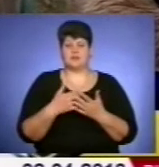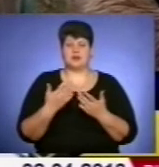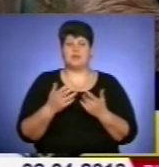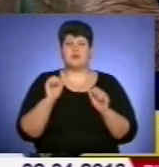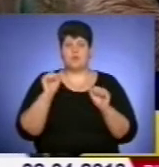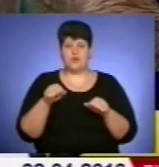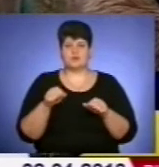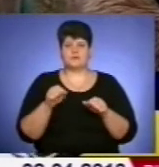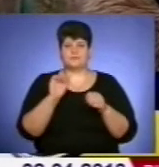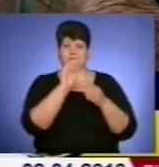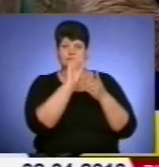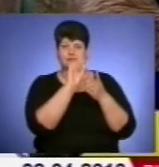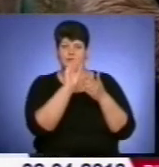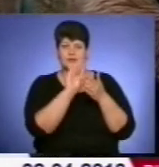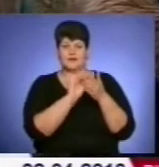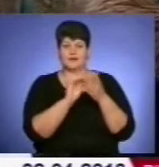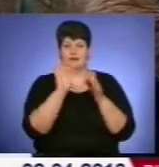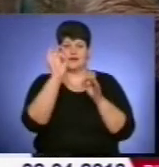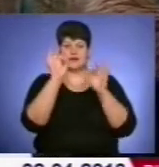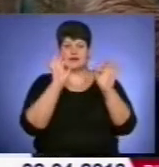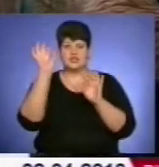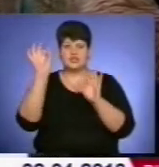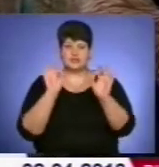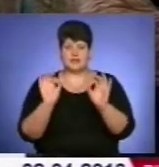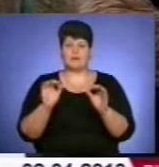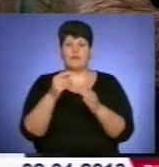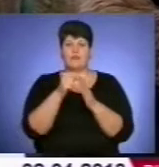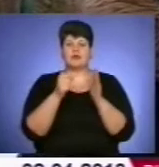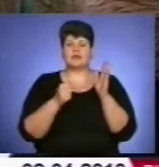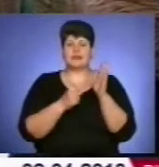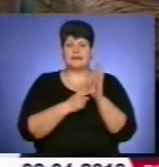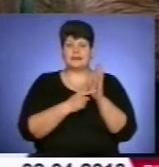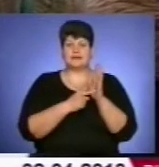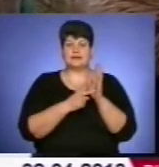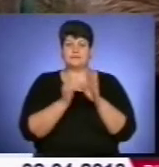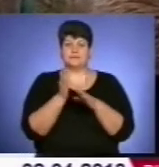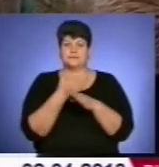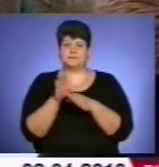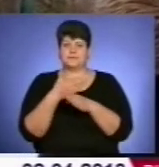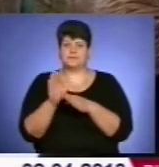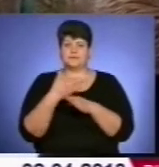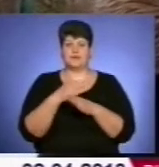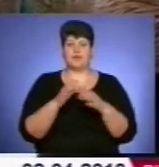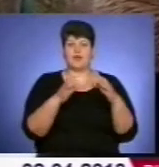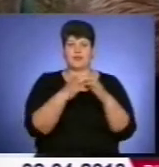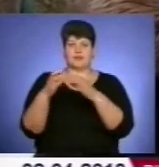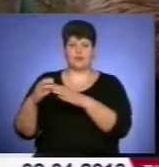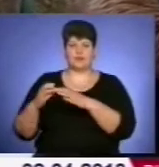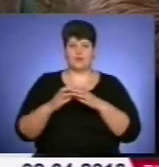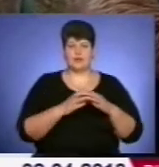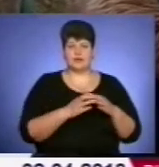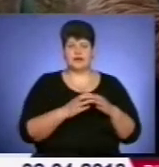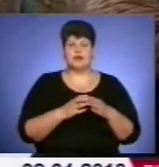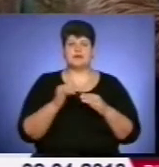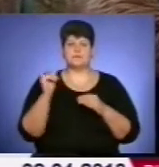нанесено такі новичкі ярлички, поділені на посортовані по категоріях. І,